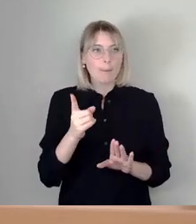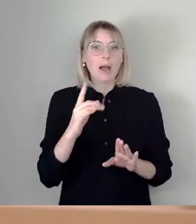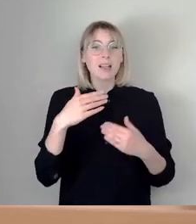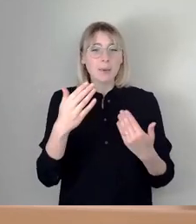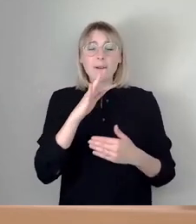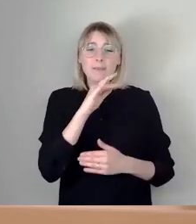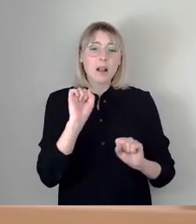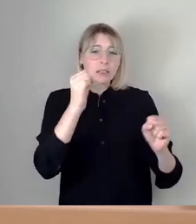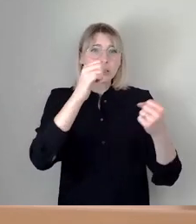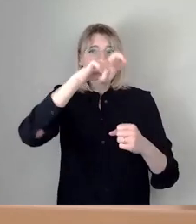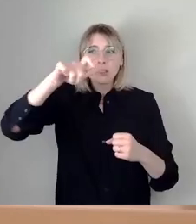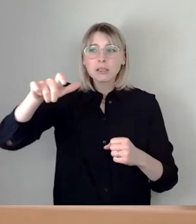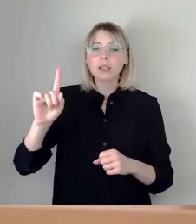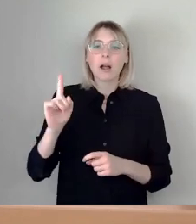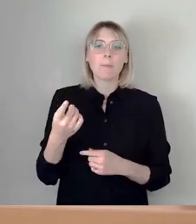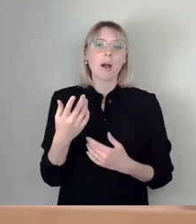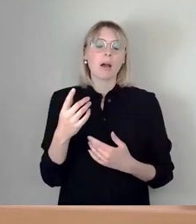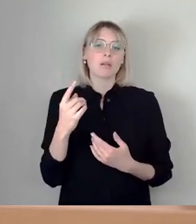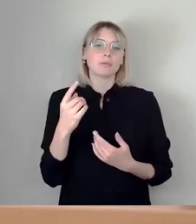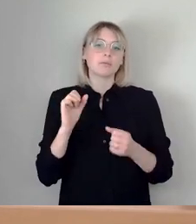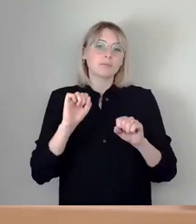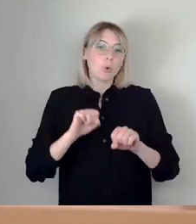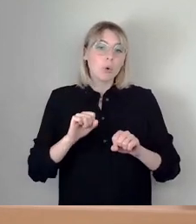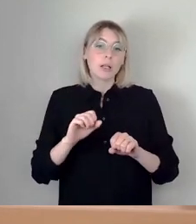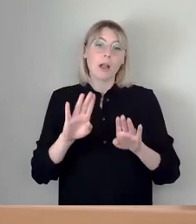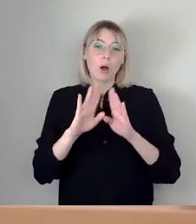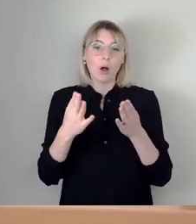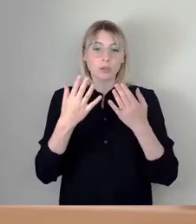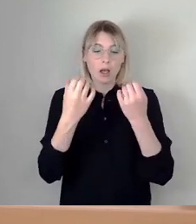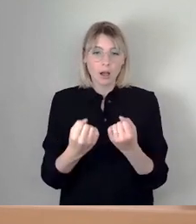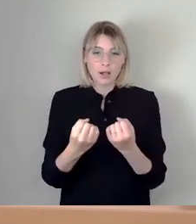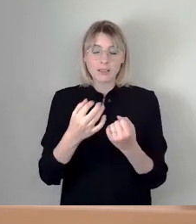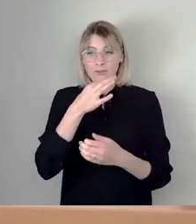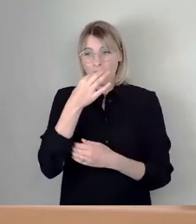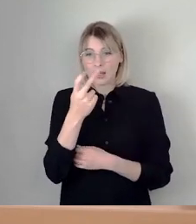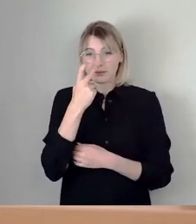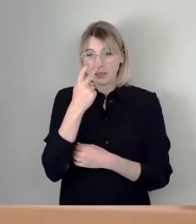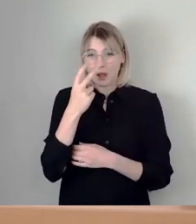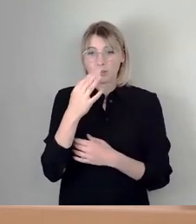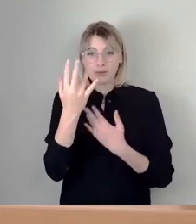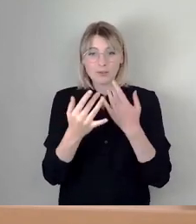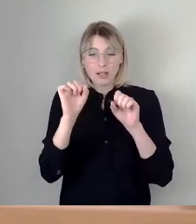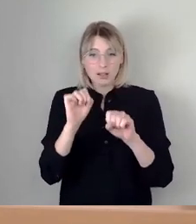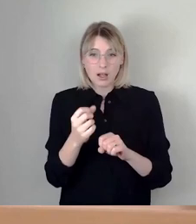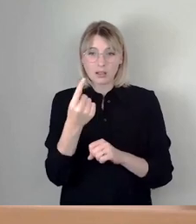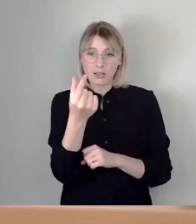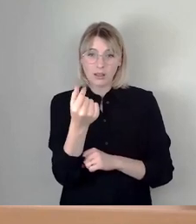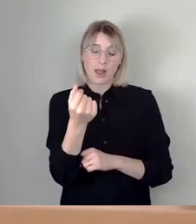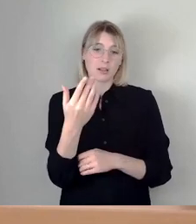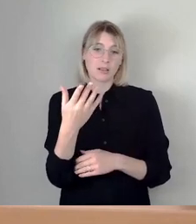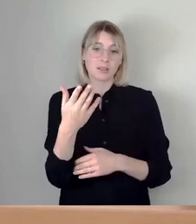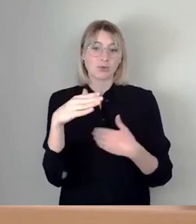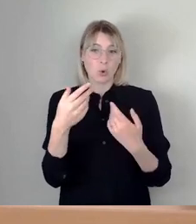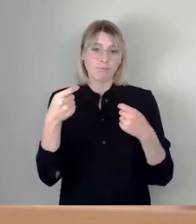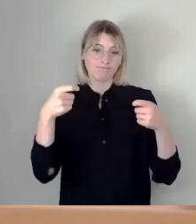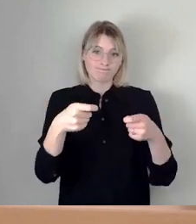natürlich auch eine Haushaltsfrage sein, wie viel wir da als Stadt für die notwendige Stadtsauberkeit investieren können. Wie gesagt, wir